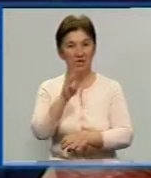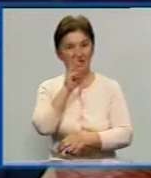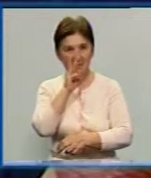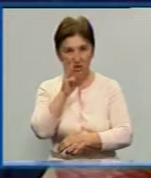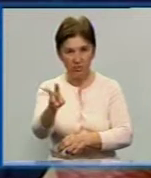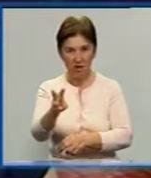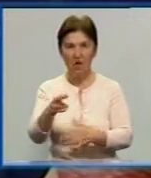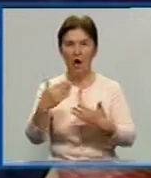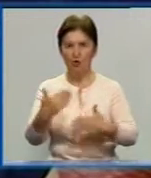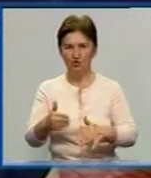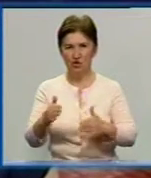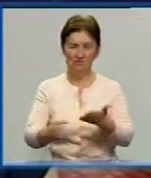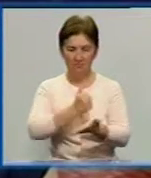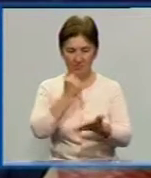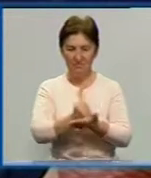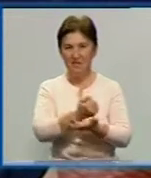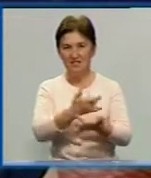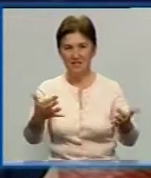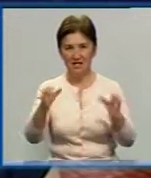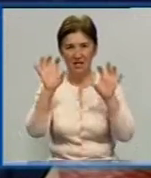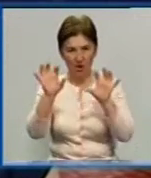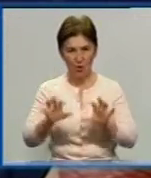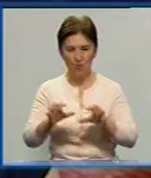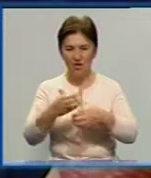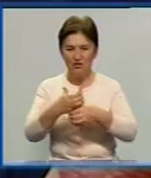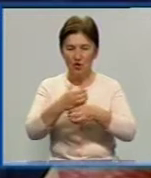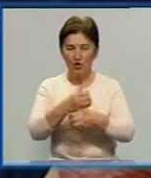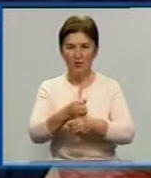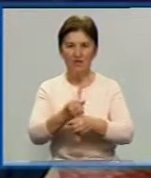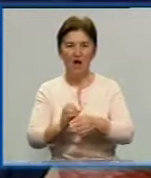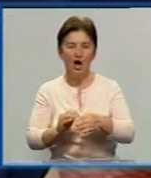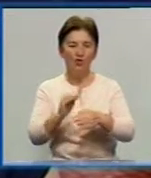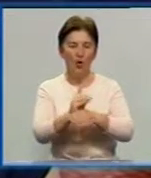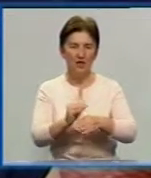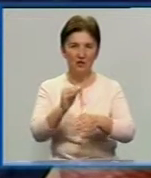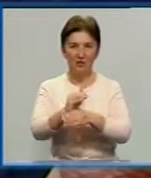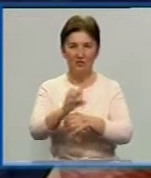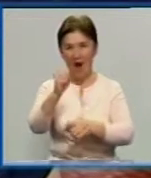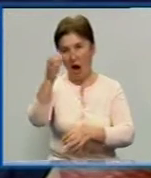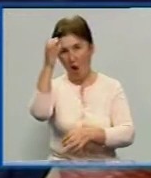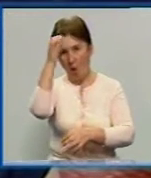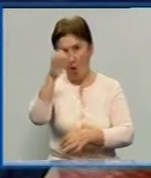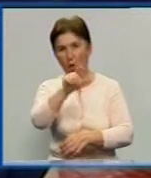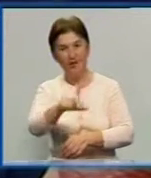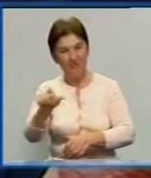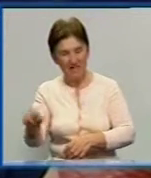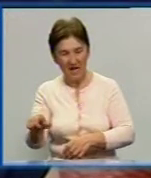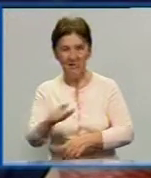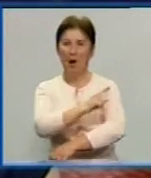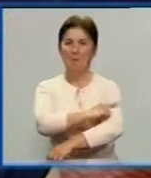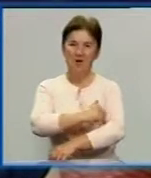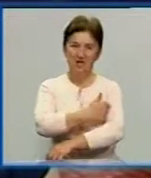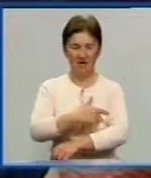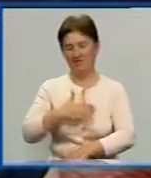вже ухвалили низку законів, які скорочують додаткові доплати. Та освітян і медиків подібні розпорядження не